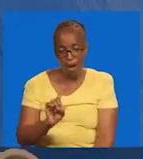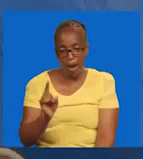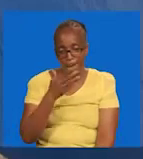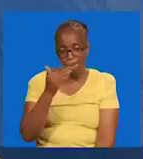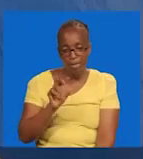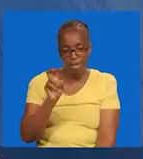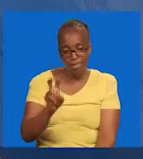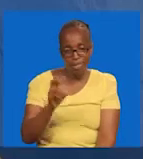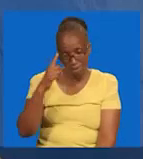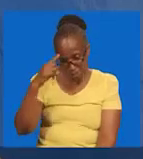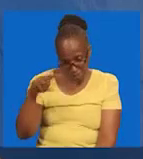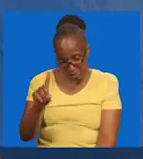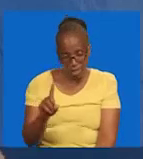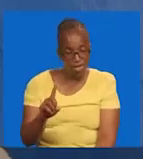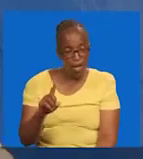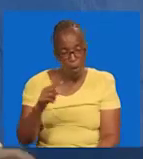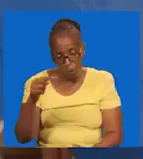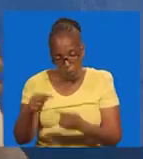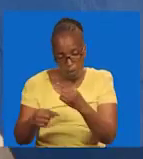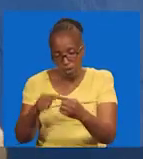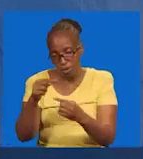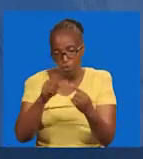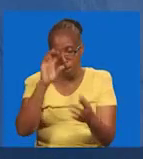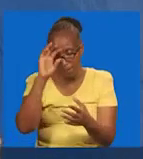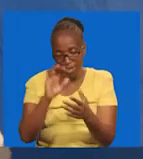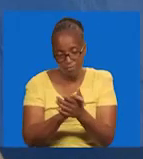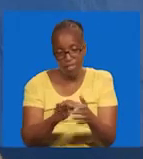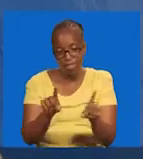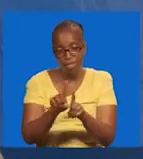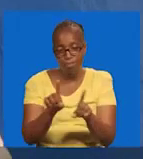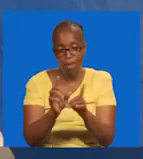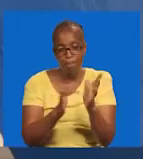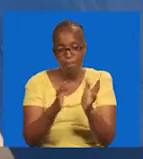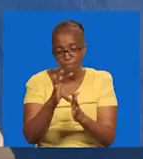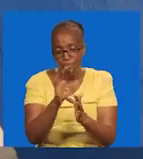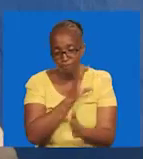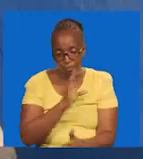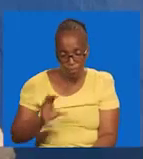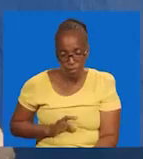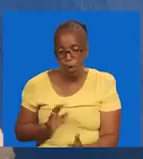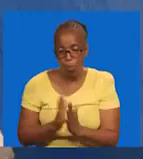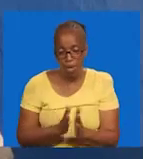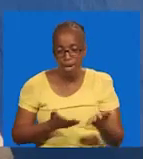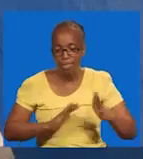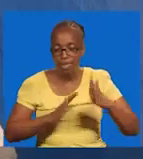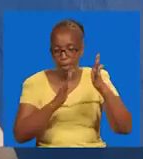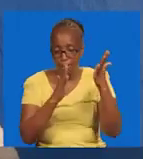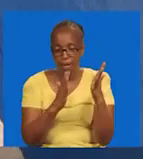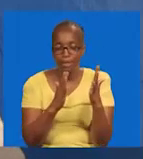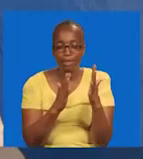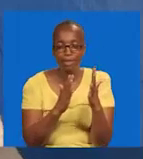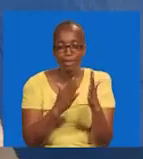lile kaburi lakini hono kufufuka kwa mambo yako yote. Oona na uamini u Yesu Kristo ambaye tunasherekea kufufuka kwake